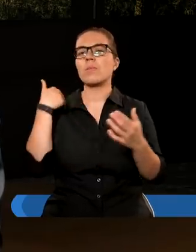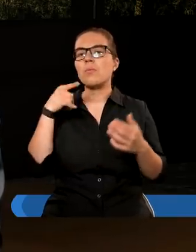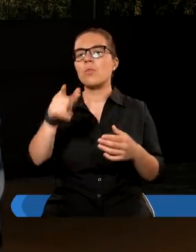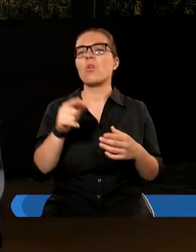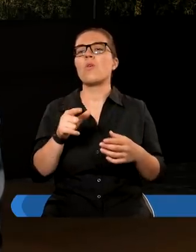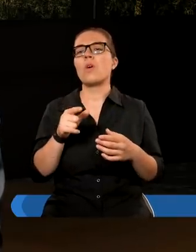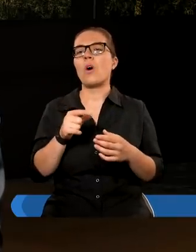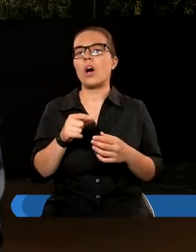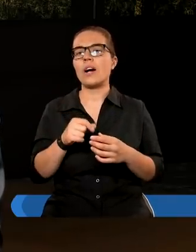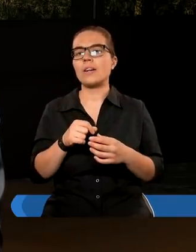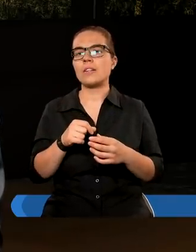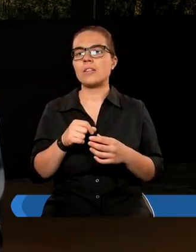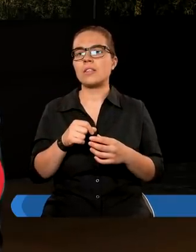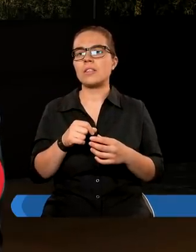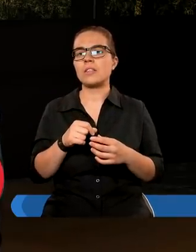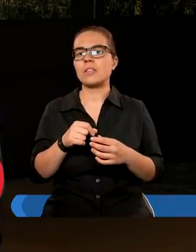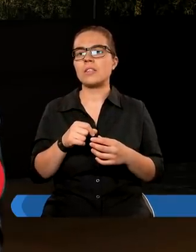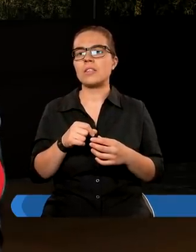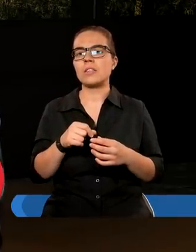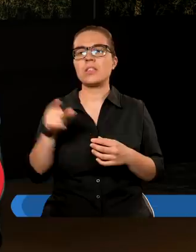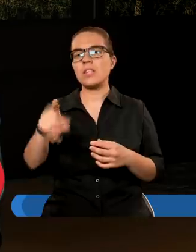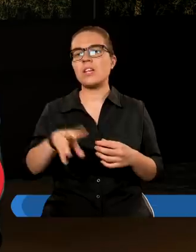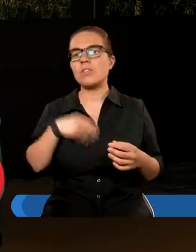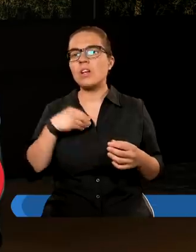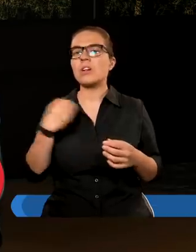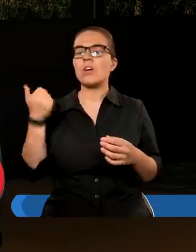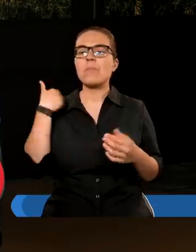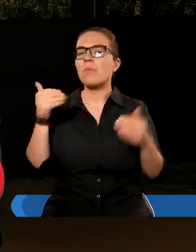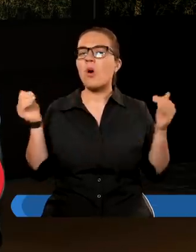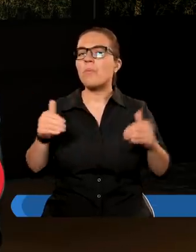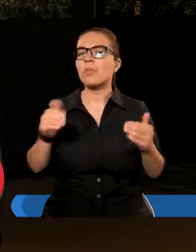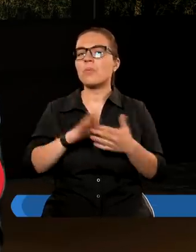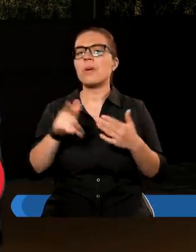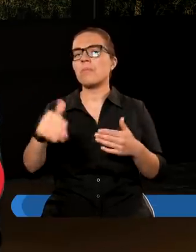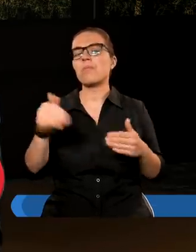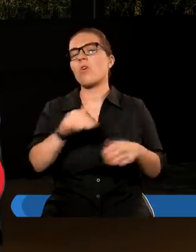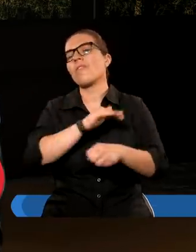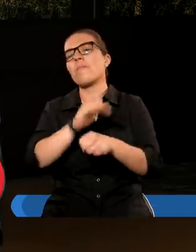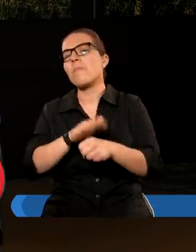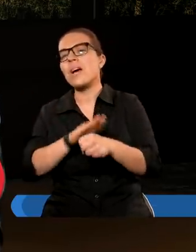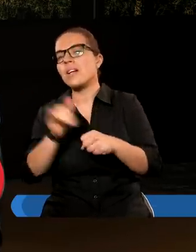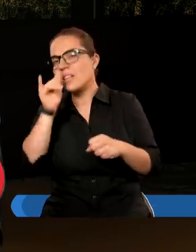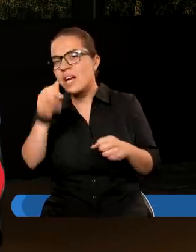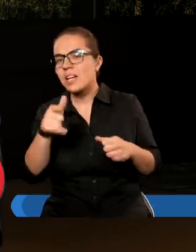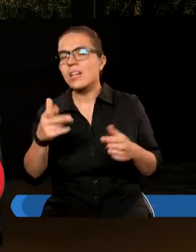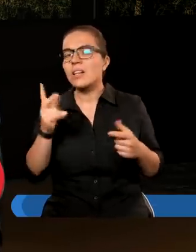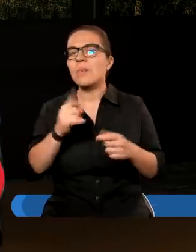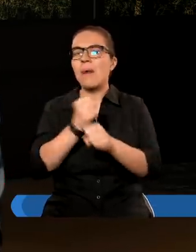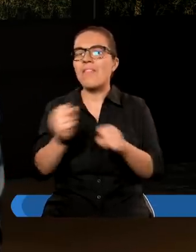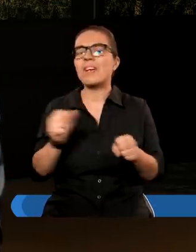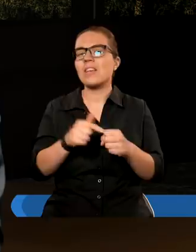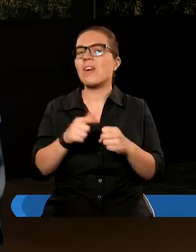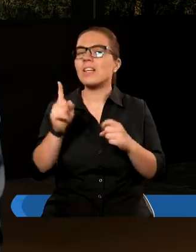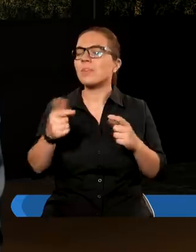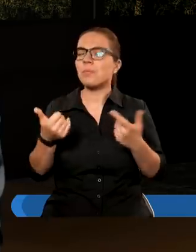miejscem, w którym był Bóg, którym bez tej świątyni nie było możliwe pojednanie, z Bogiem nie było możliwe zbawienie dla